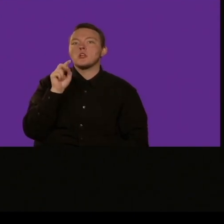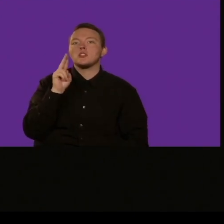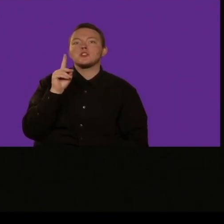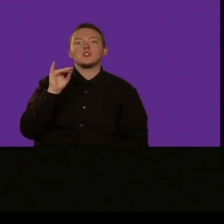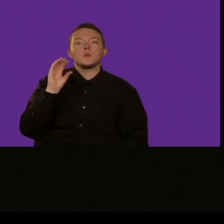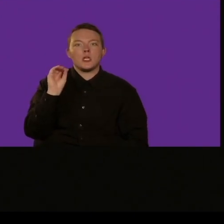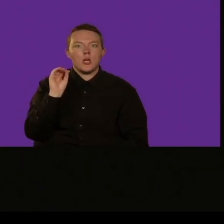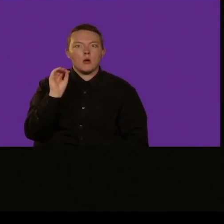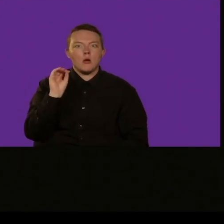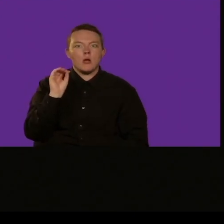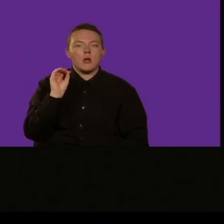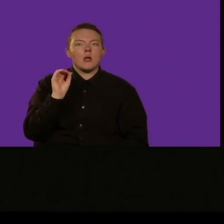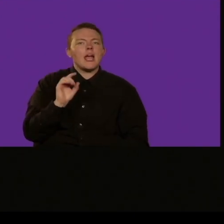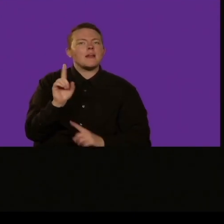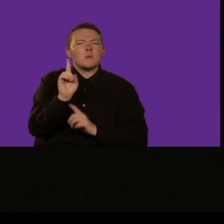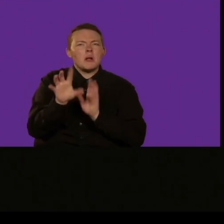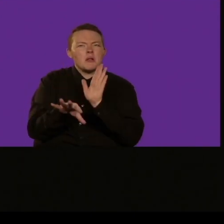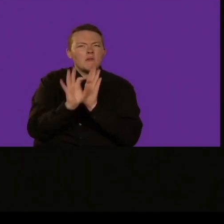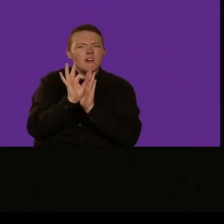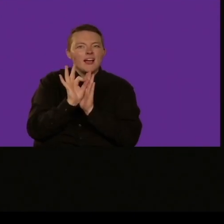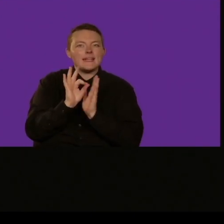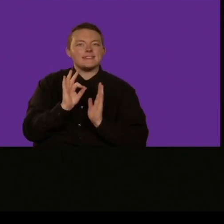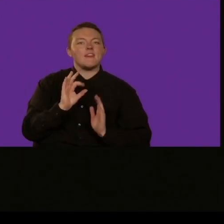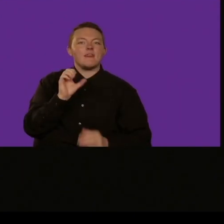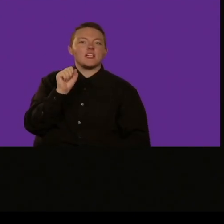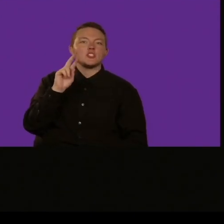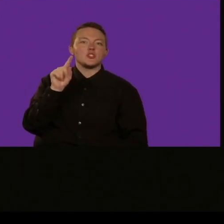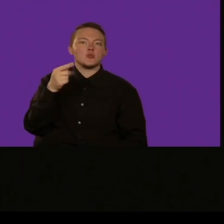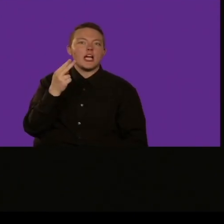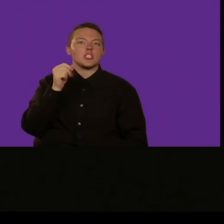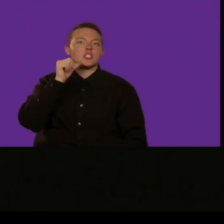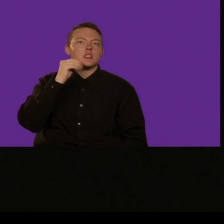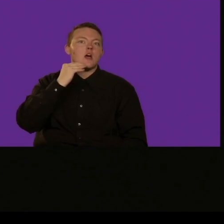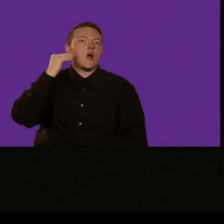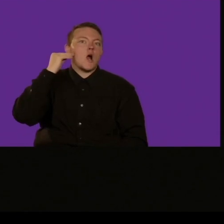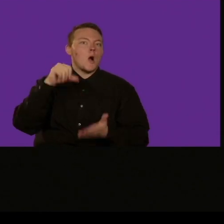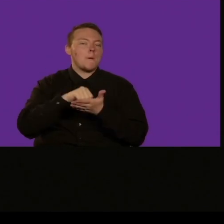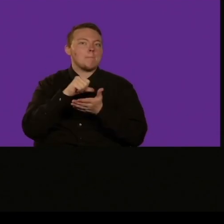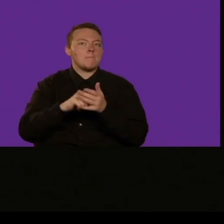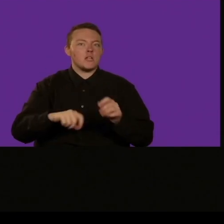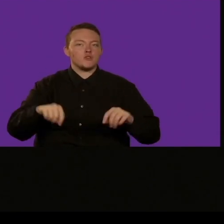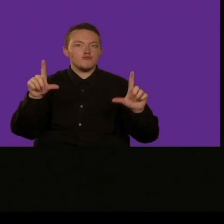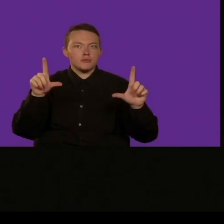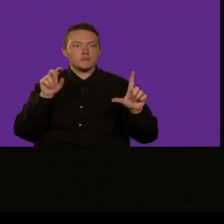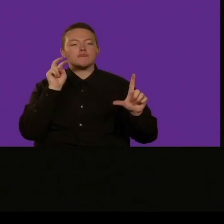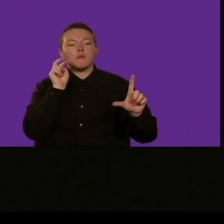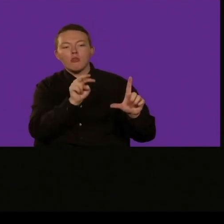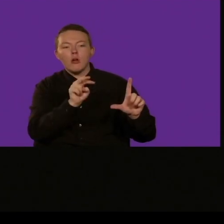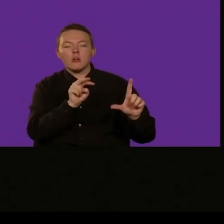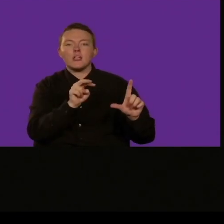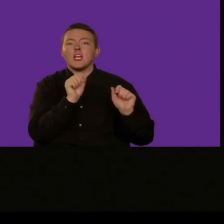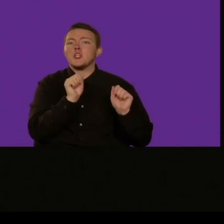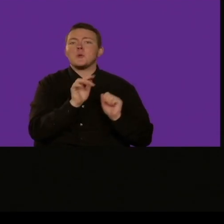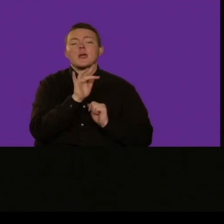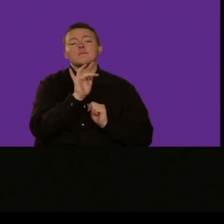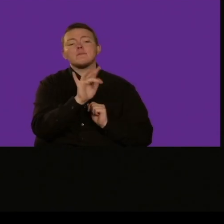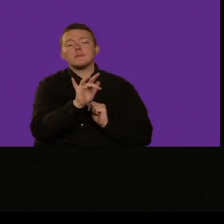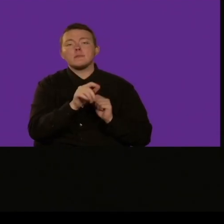i progetti anche se avete domande sui video perché molti di voi